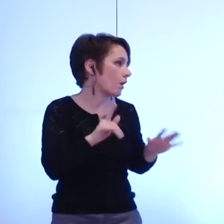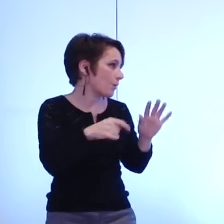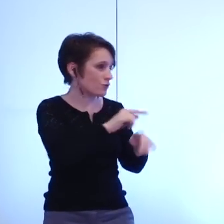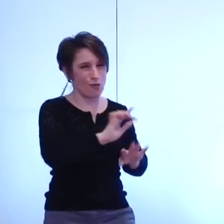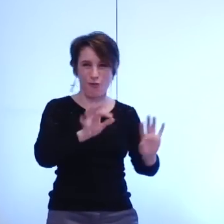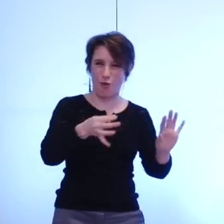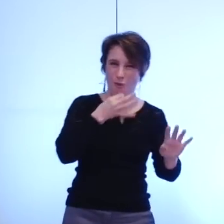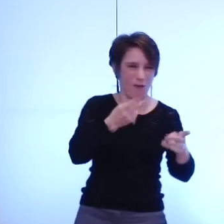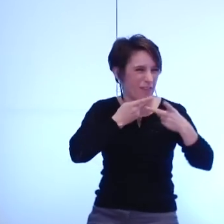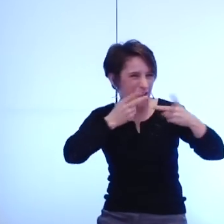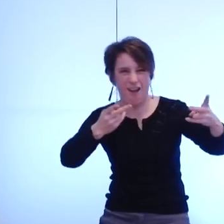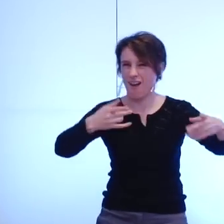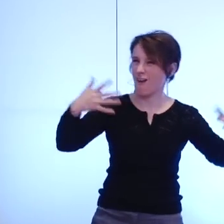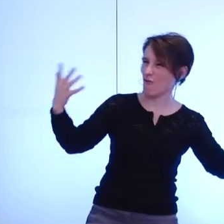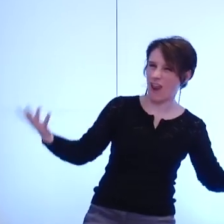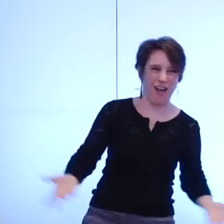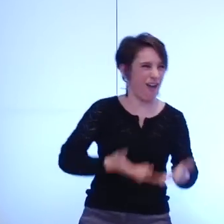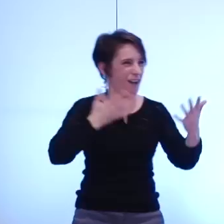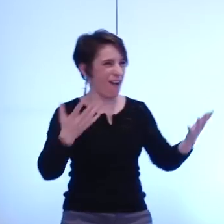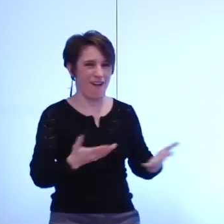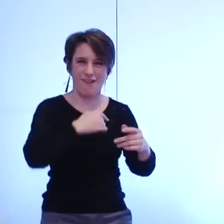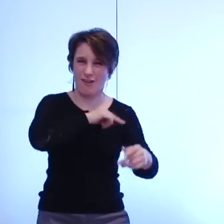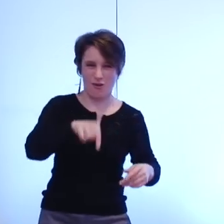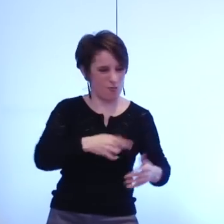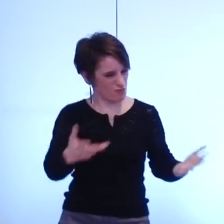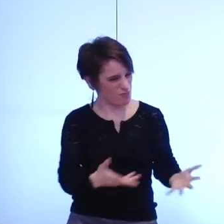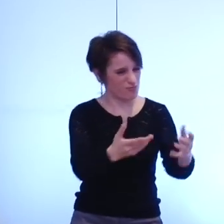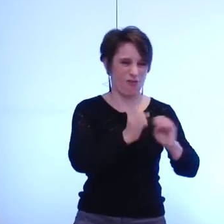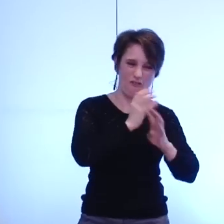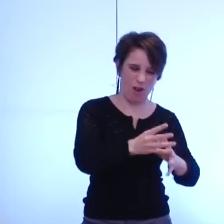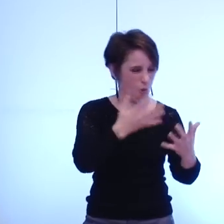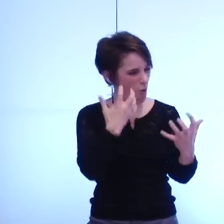sur le mode on l'a dit on l'a fait